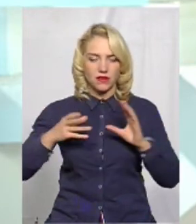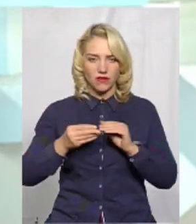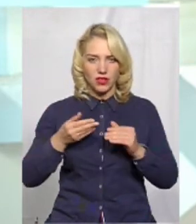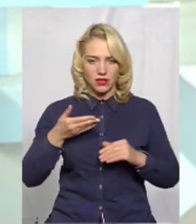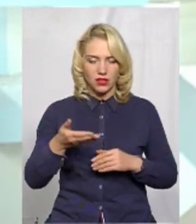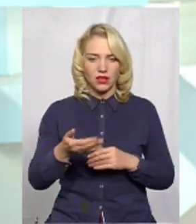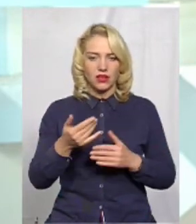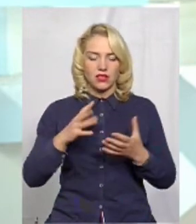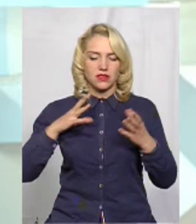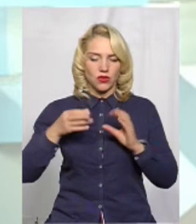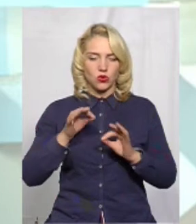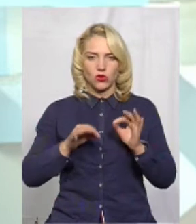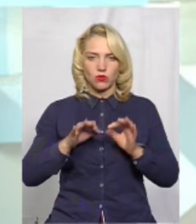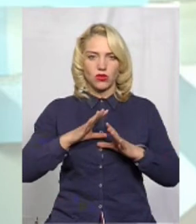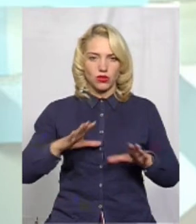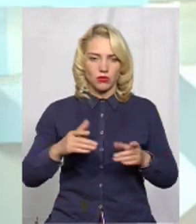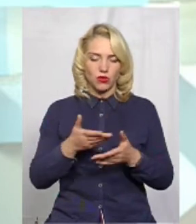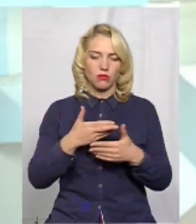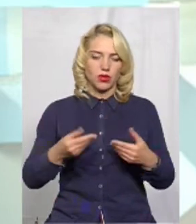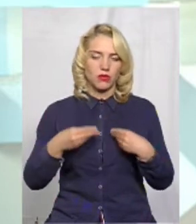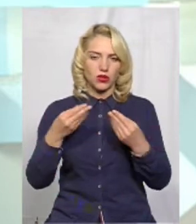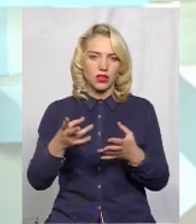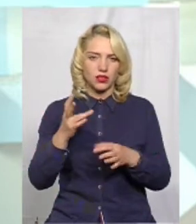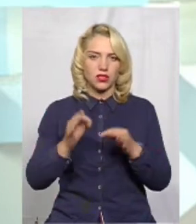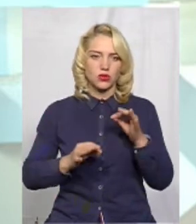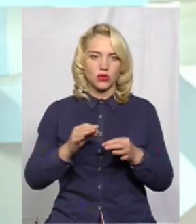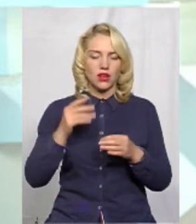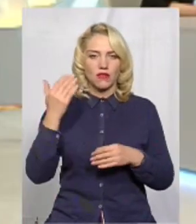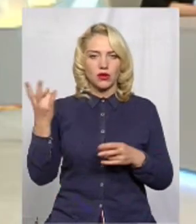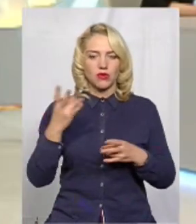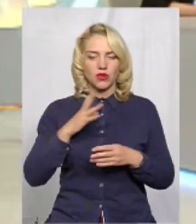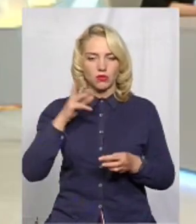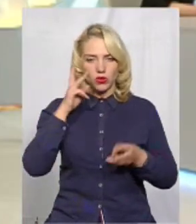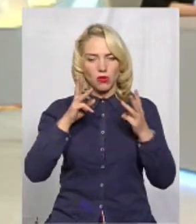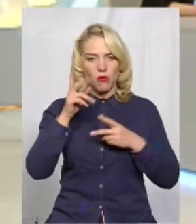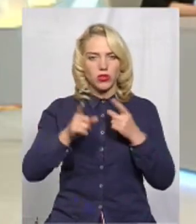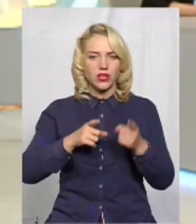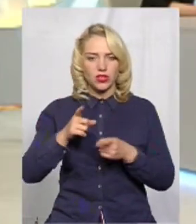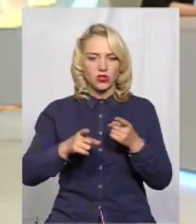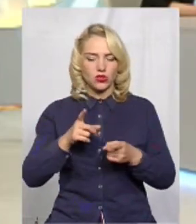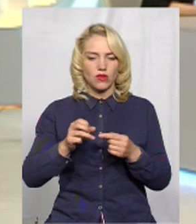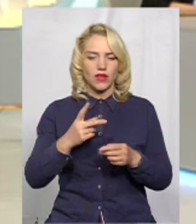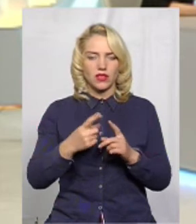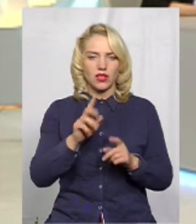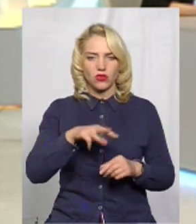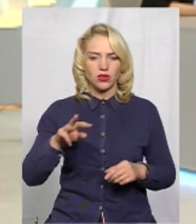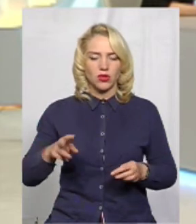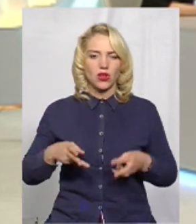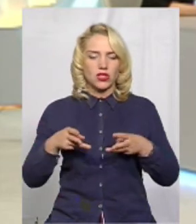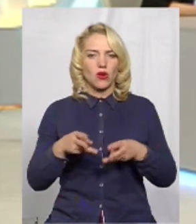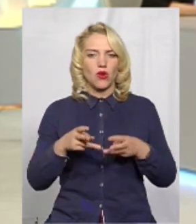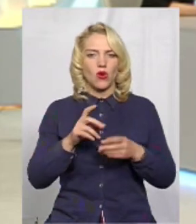нормального не було, ми подали на суд, на розірвання. Ми мали модернізувати на 10 мільйонів центральну котельну, яка опалює центр міста.